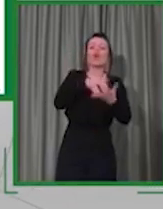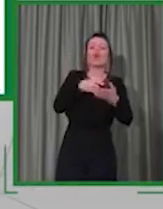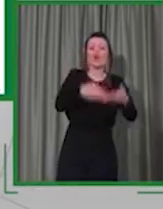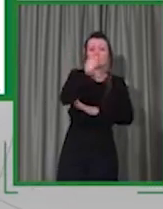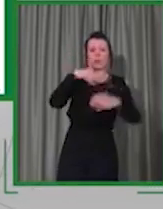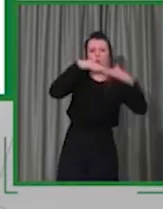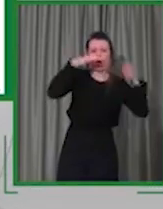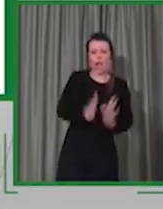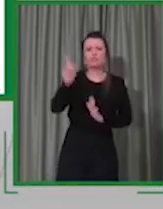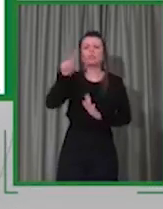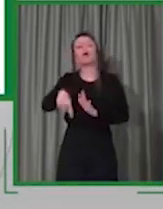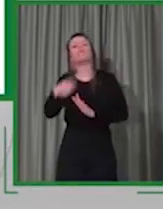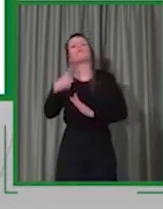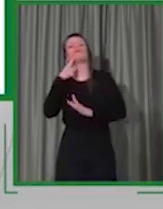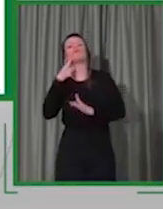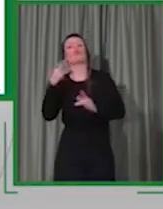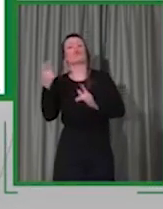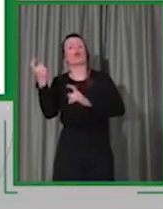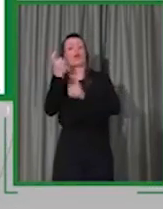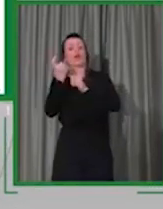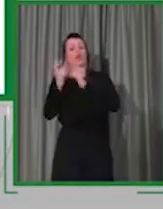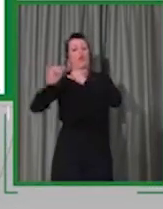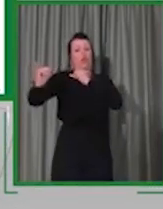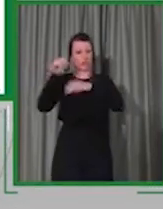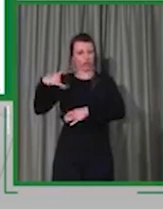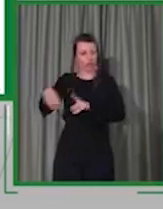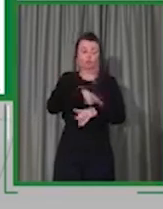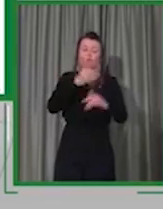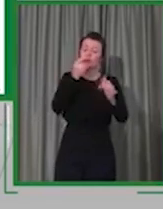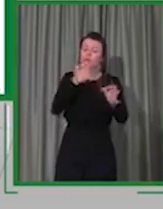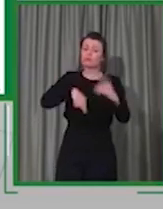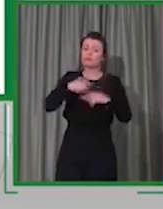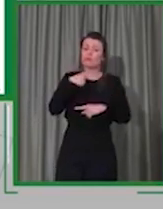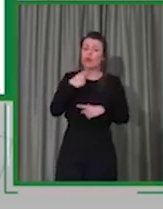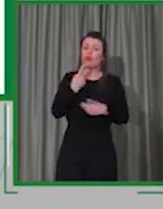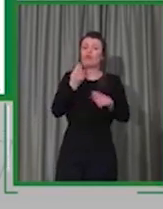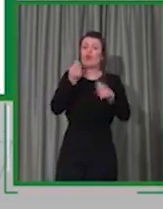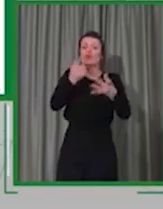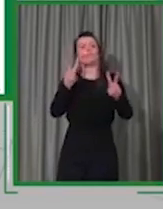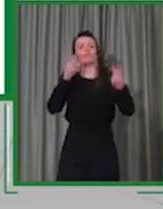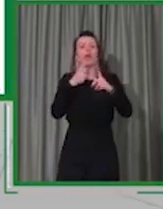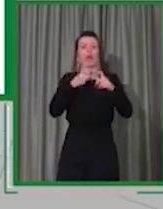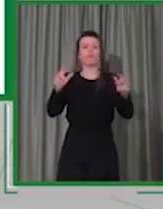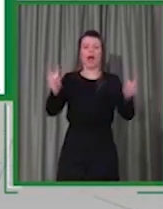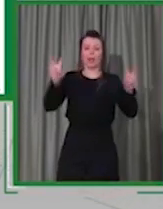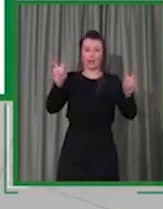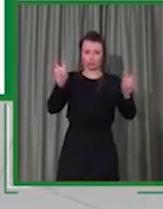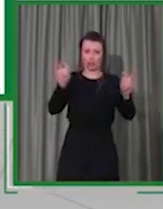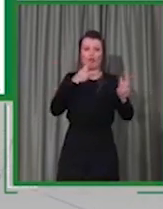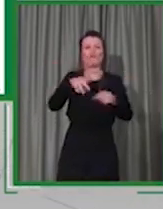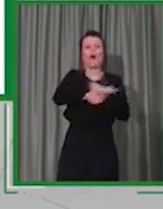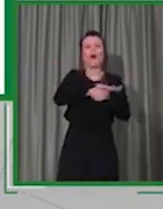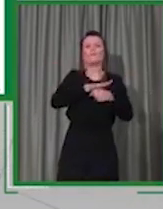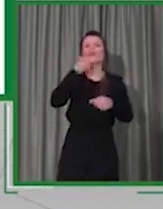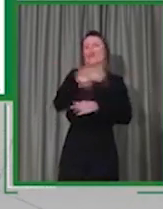studenti. Sì esatto, un pacchetto di misure che abbiamo chiamato pacchetto famiglia. Dal 4 maggio alle ore 12 sarà possibile